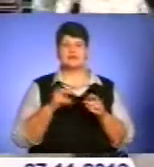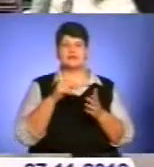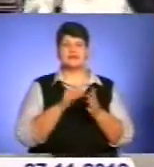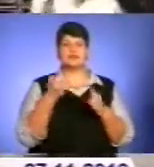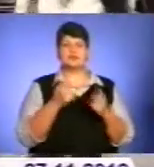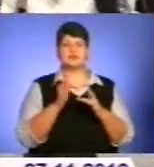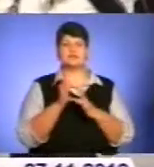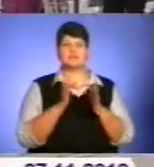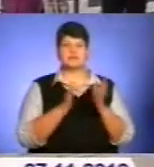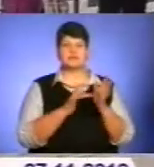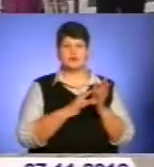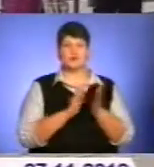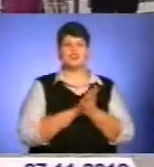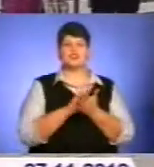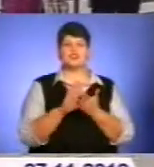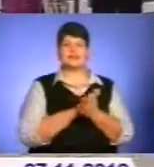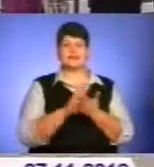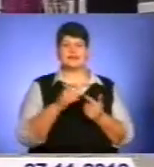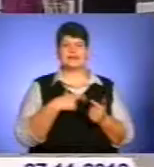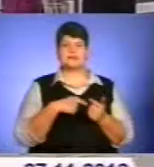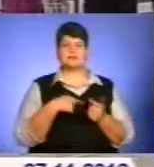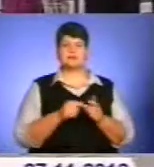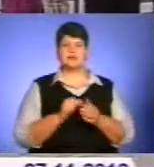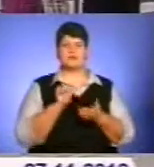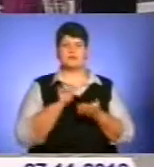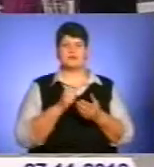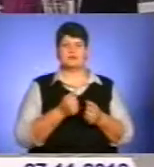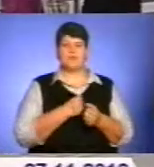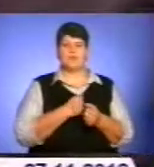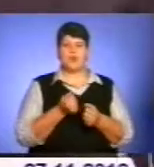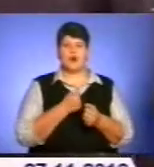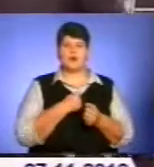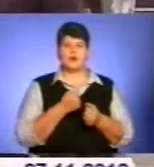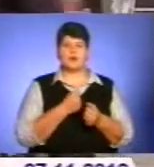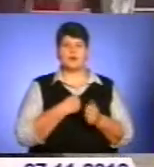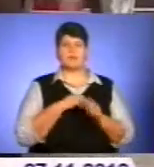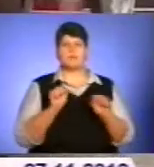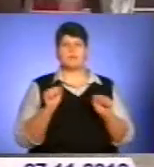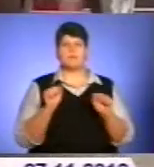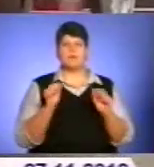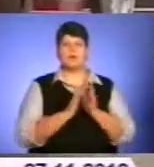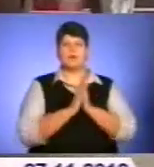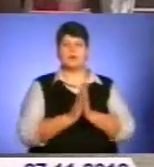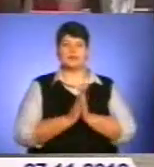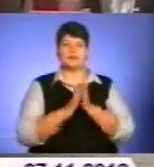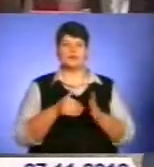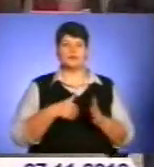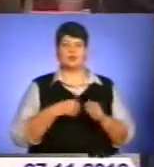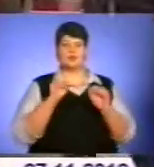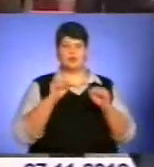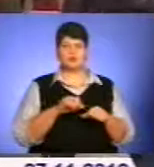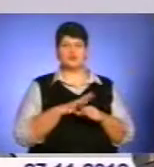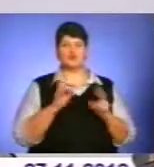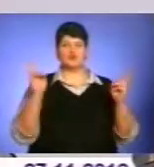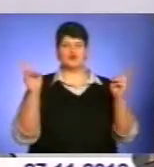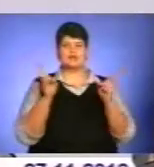Різдва Христового очистили себе покаянням, молитвою і постом, щоб з чистим серцем могли благовійно зустріти Сина Божого.